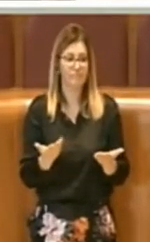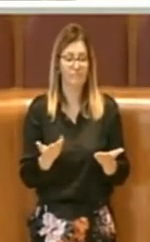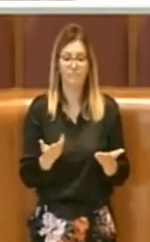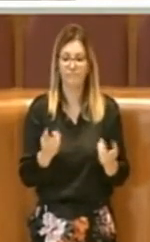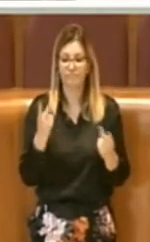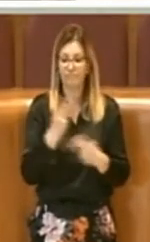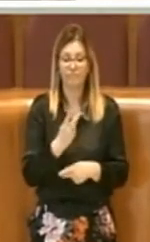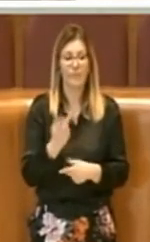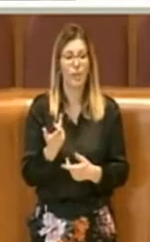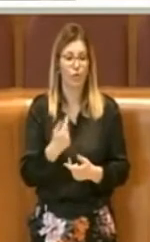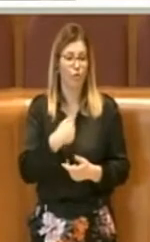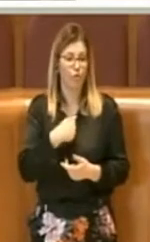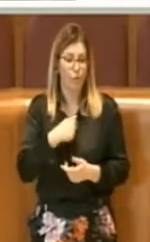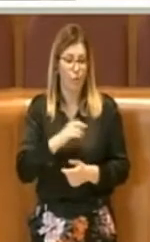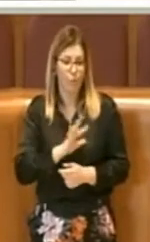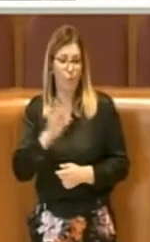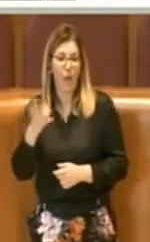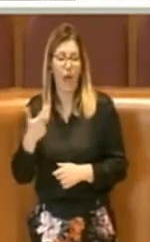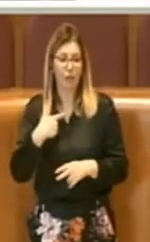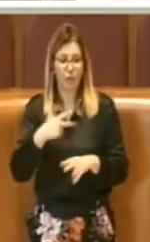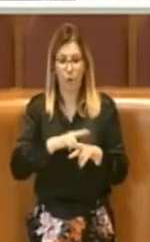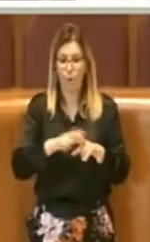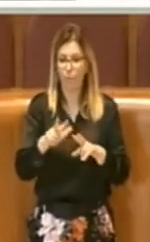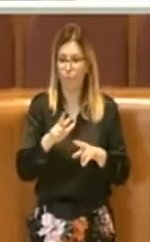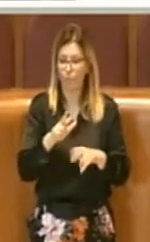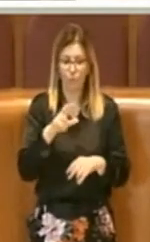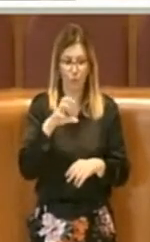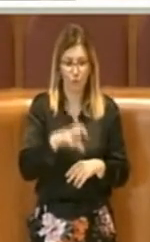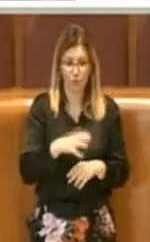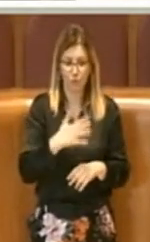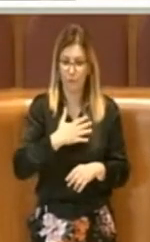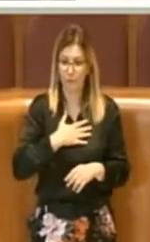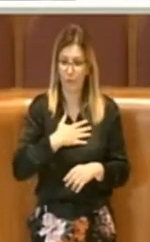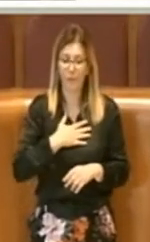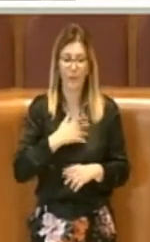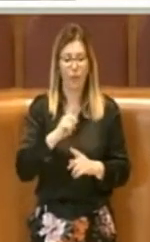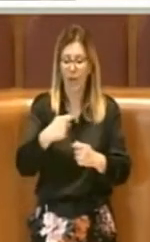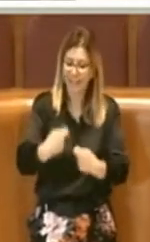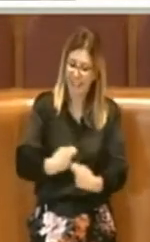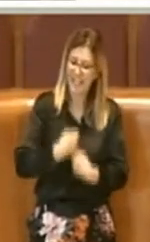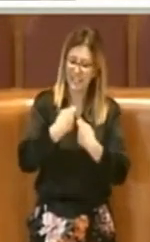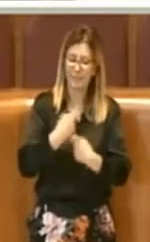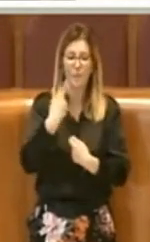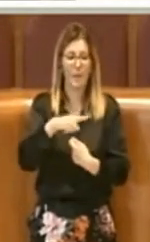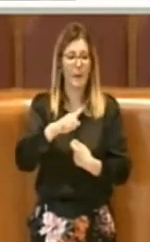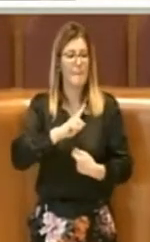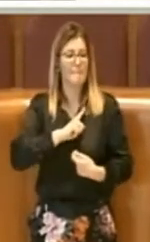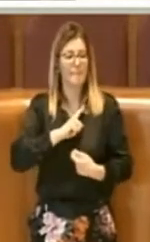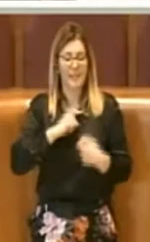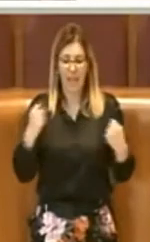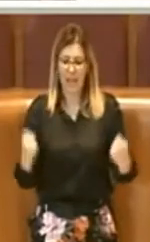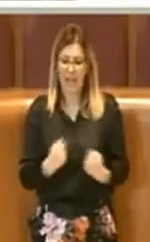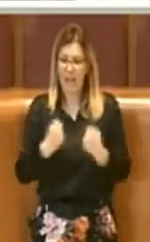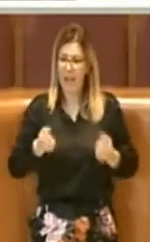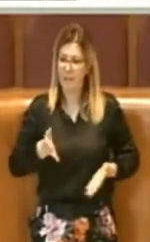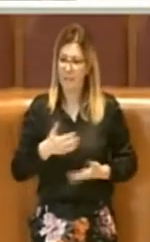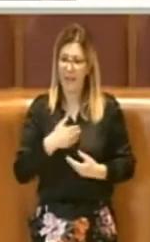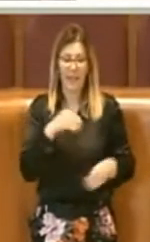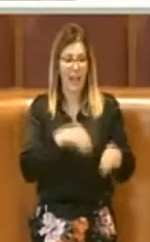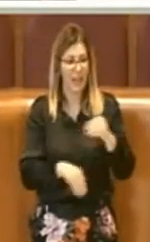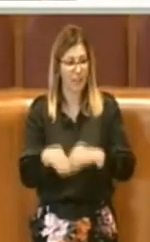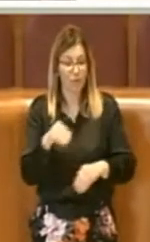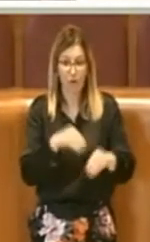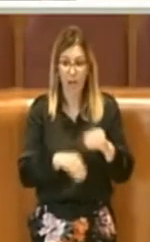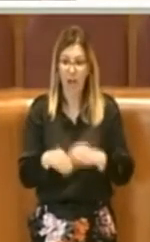municipio, uno stimolo alla mia campagna elettorale che tra le altre cose da statuto non dovrebbe nemmeno esserci